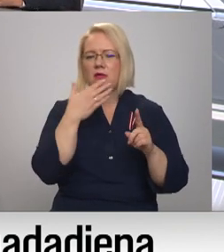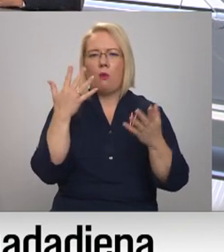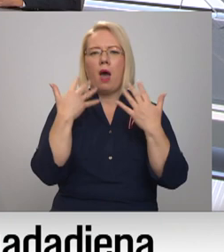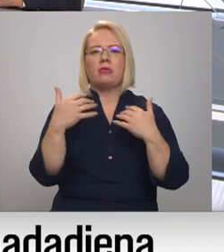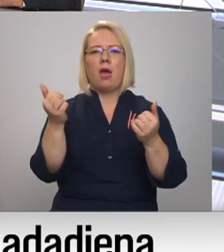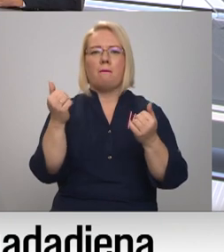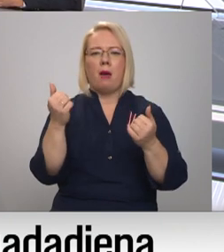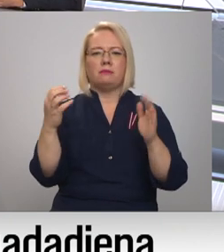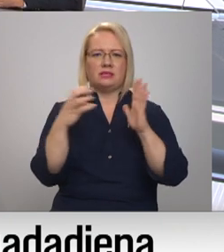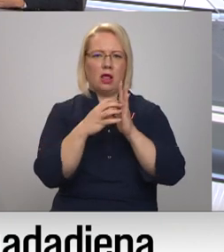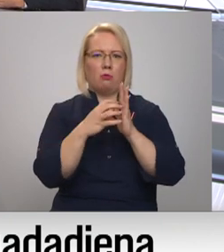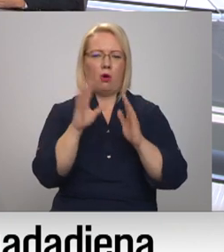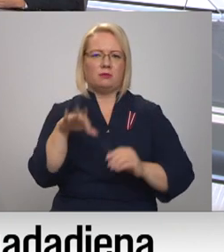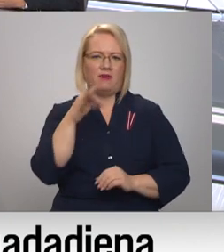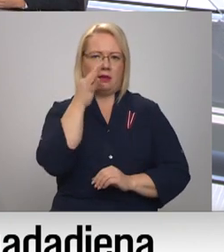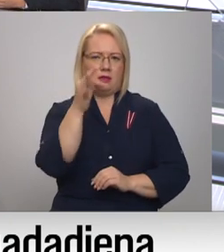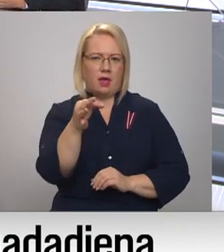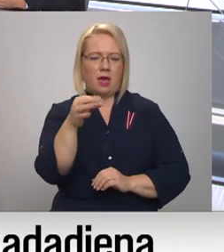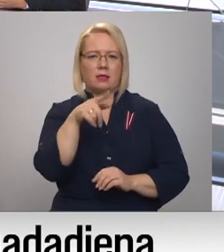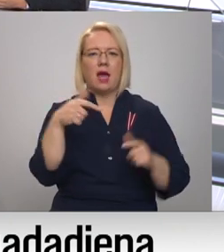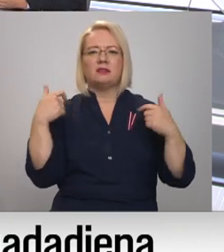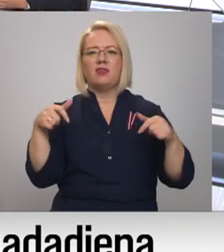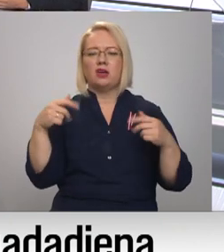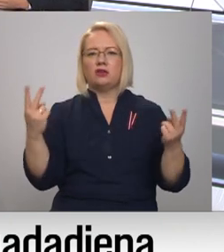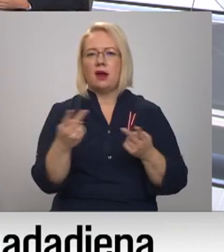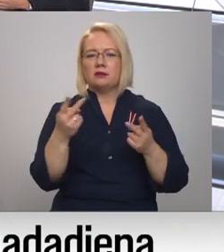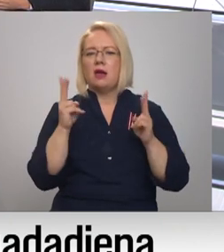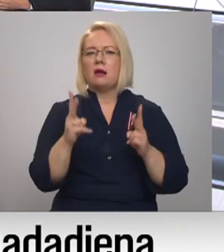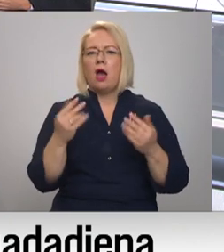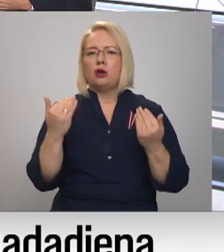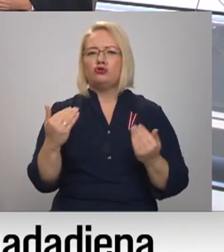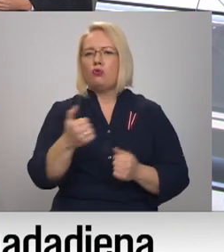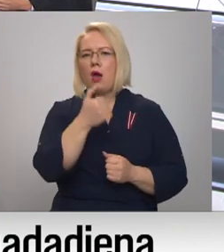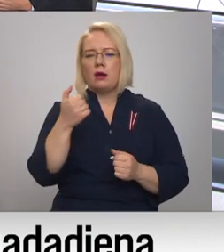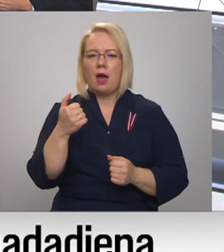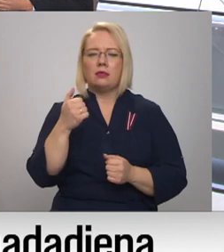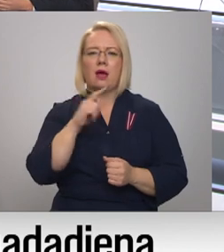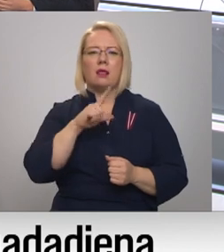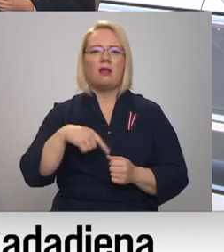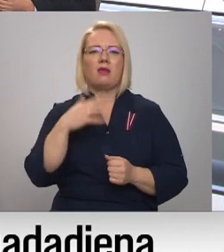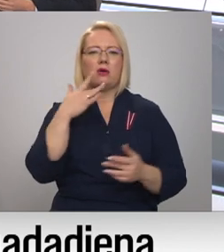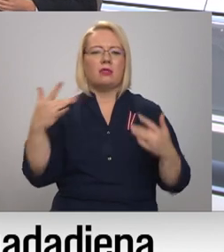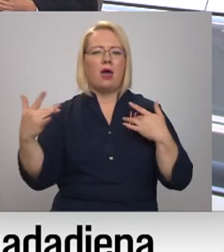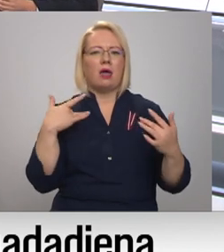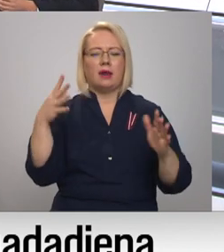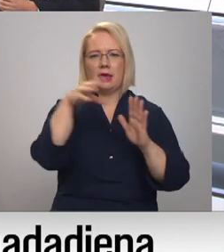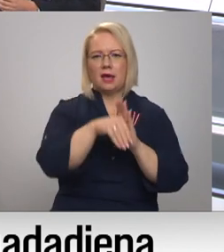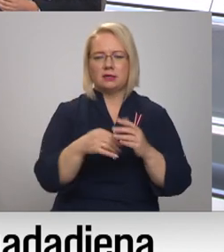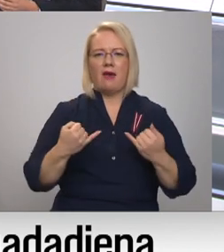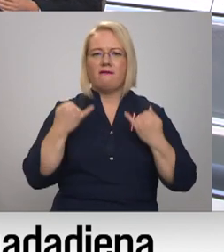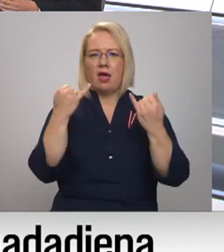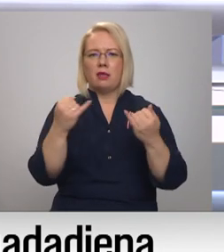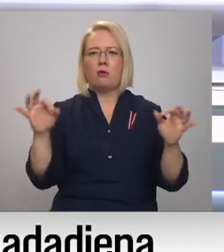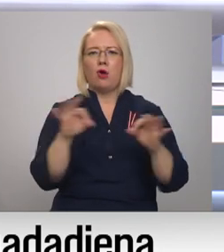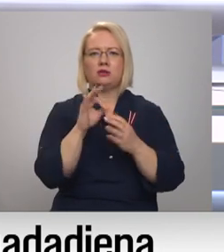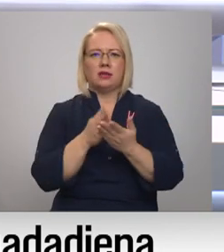bijis simbols, varētu pateikt, sviniešanas tradīcijā. Kā ir šogad ar Nacionālajā teātru iesaisti tieši tajā veltījumā koncertu griezumā?